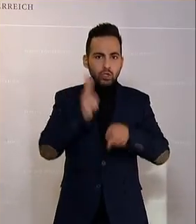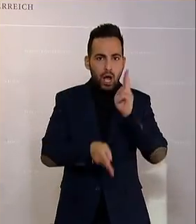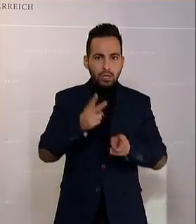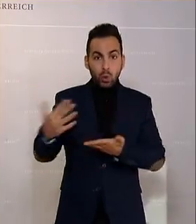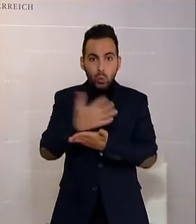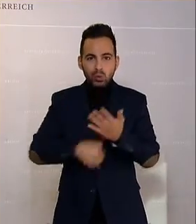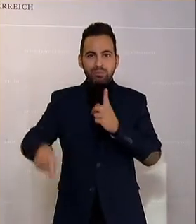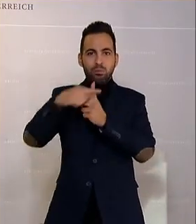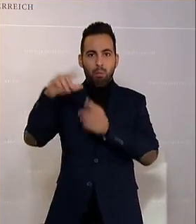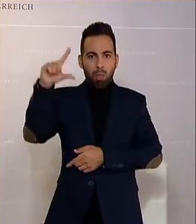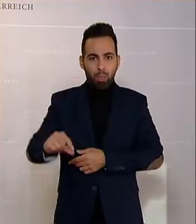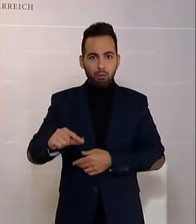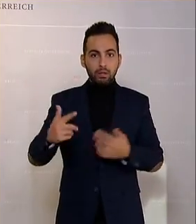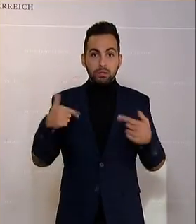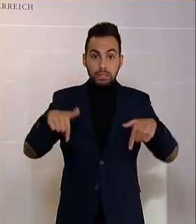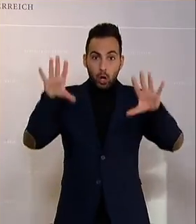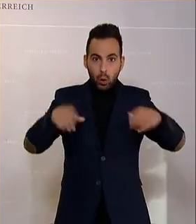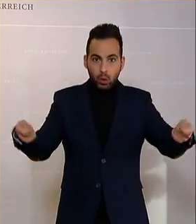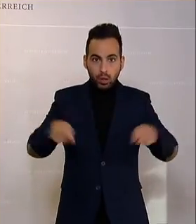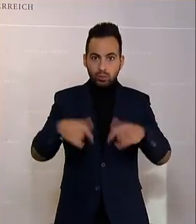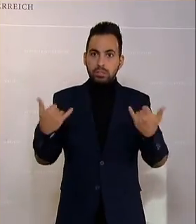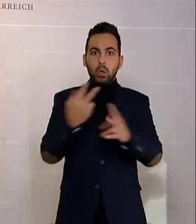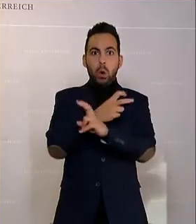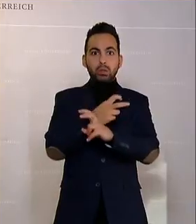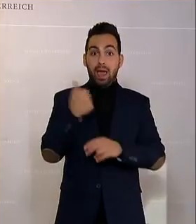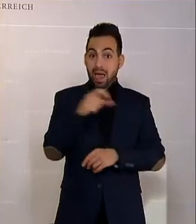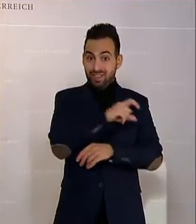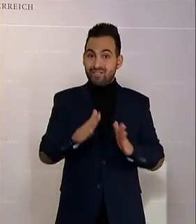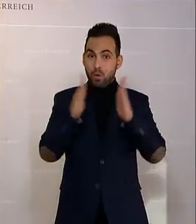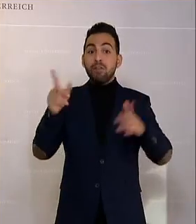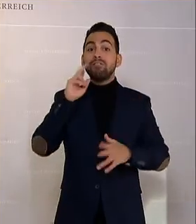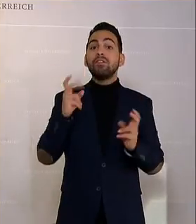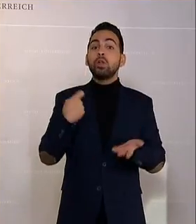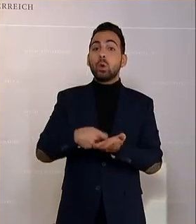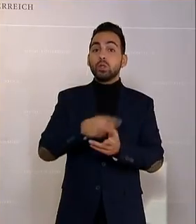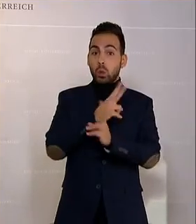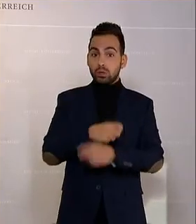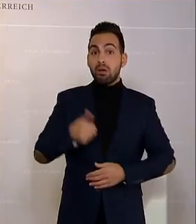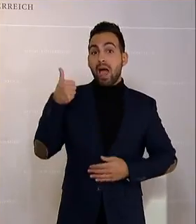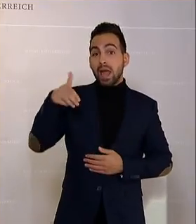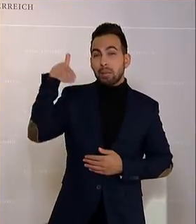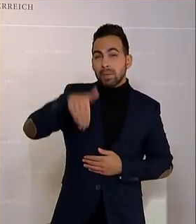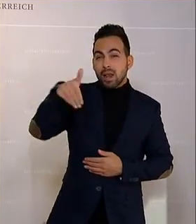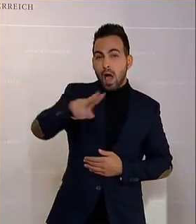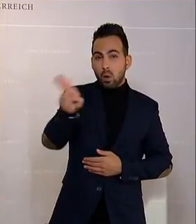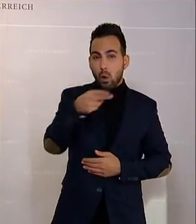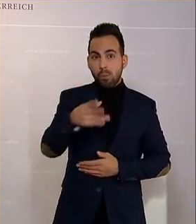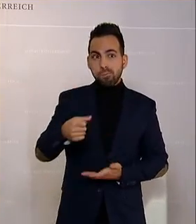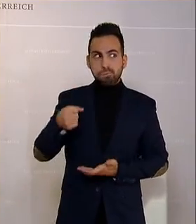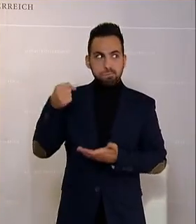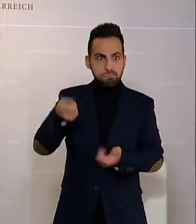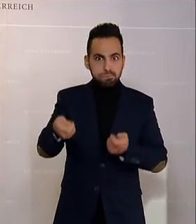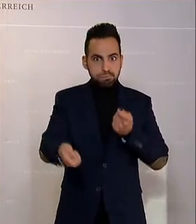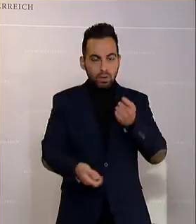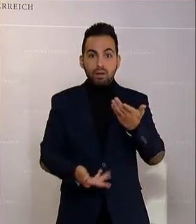Lockdown wird in Österreich pro Woche eine Milliarde Euro Schaden verursachen. Dieser Lockdown wird aber nicht nur